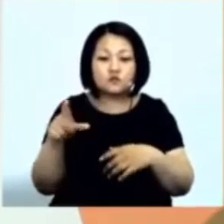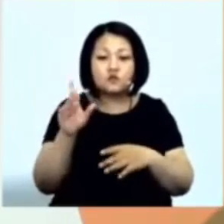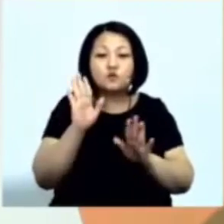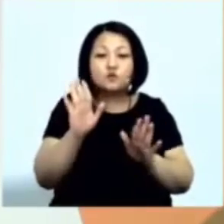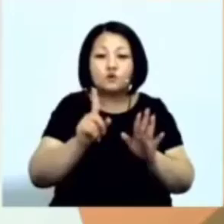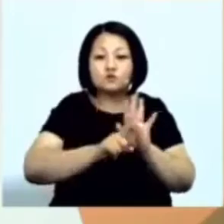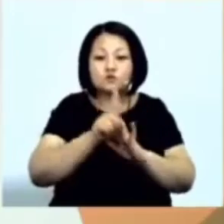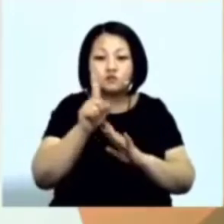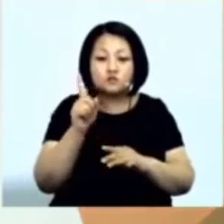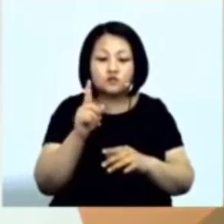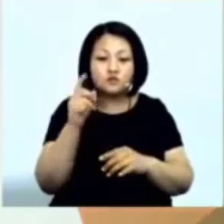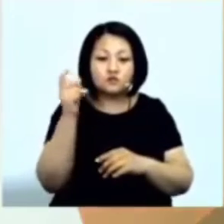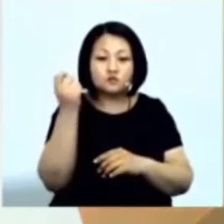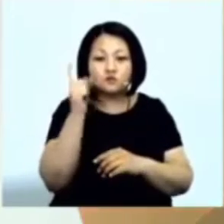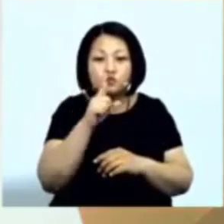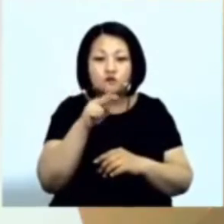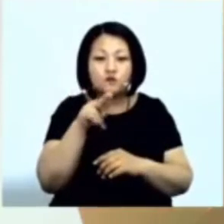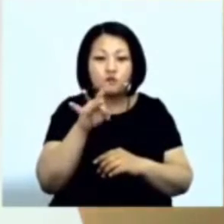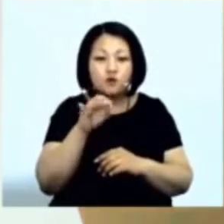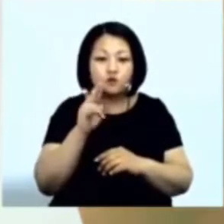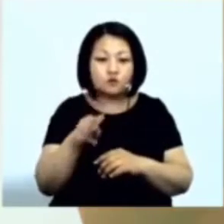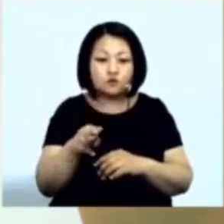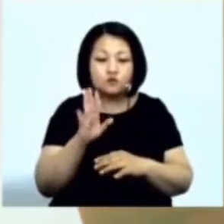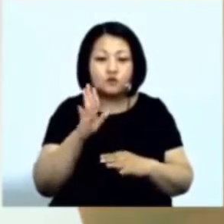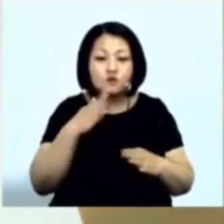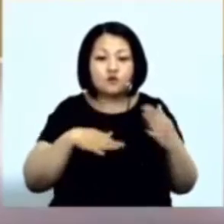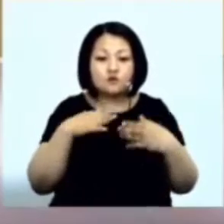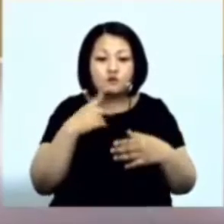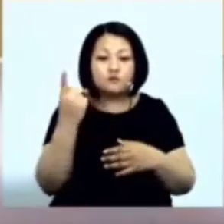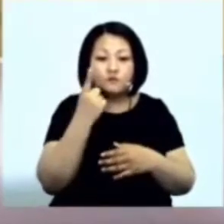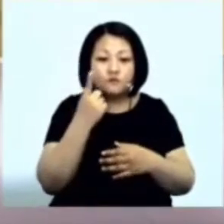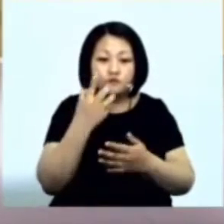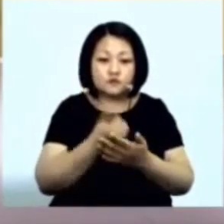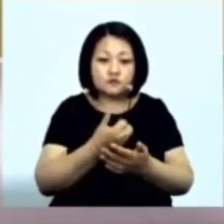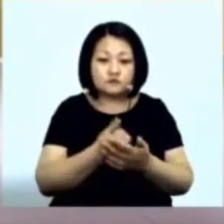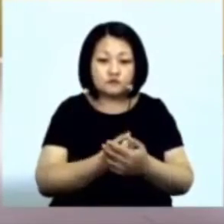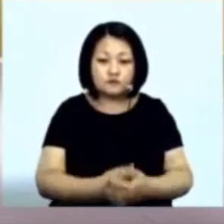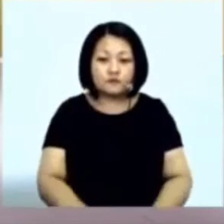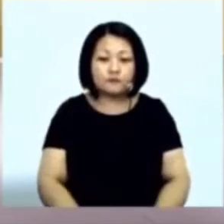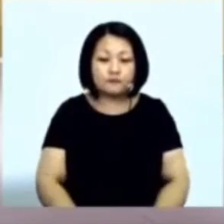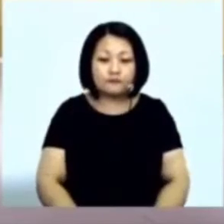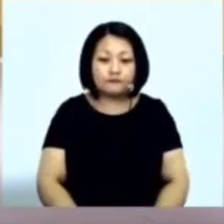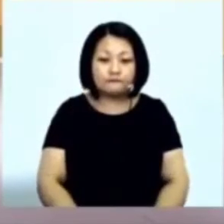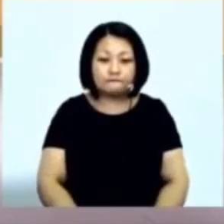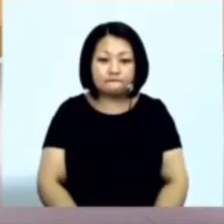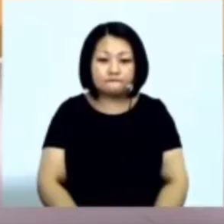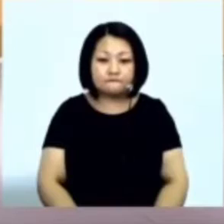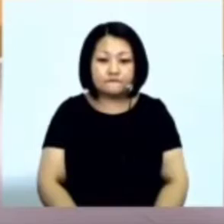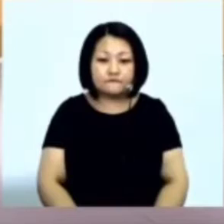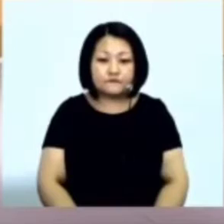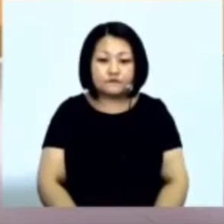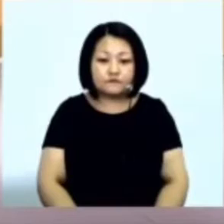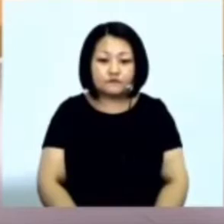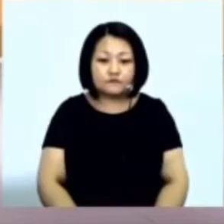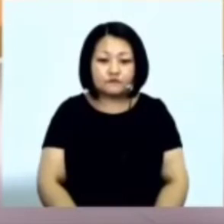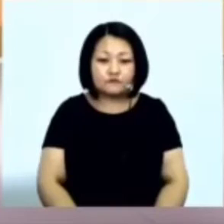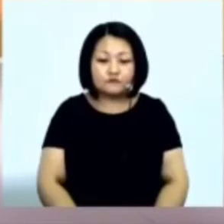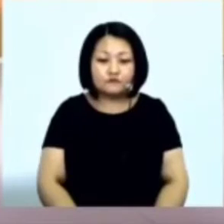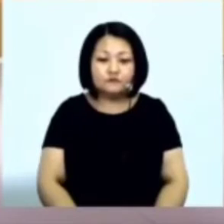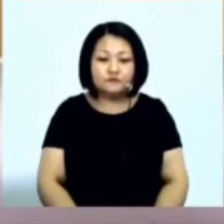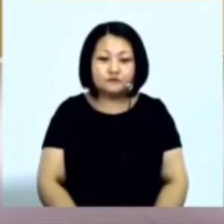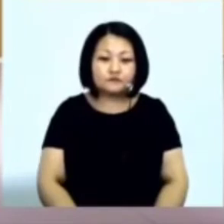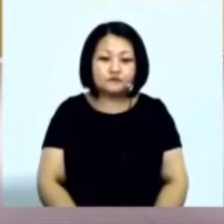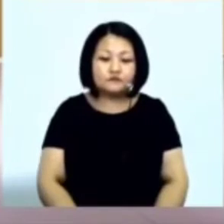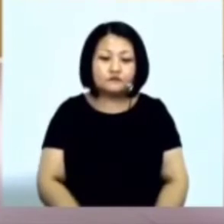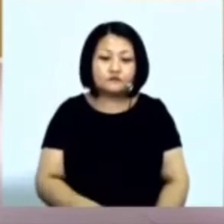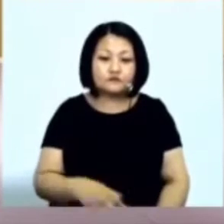познавать продукт Только радуются первым заработкам И может быть эти заработки Очень, знаете, скромные Но до меня